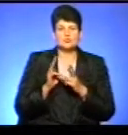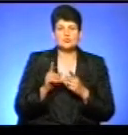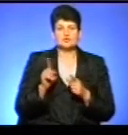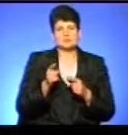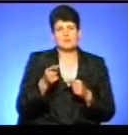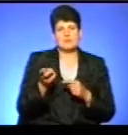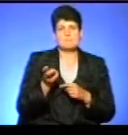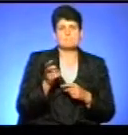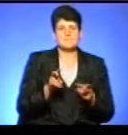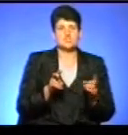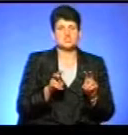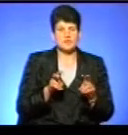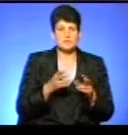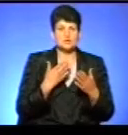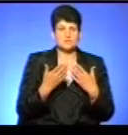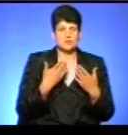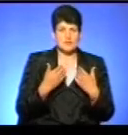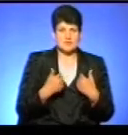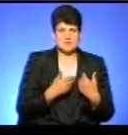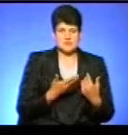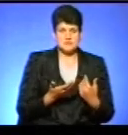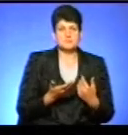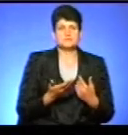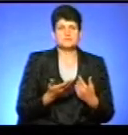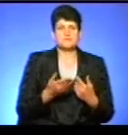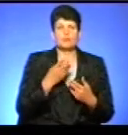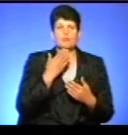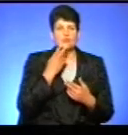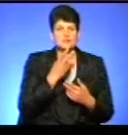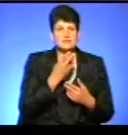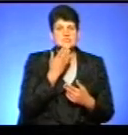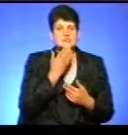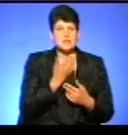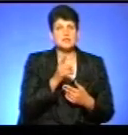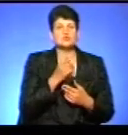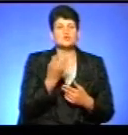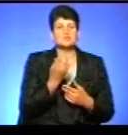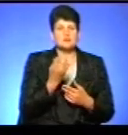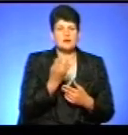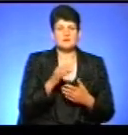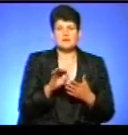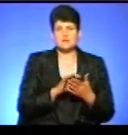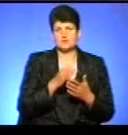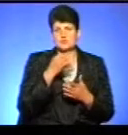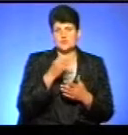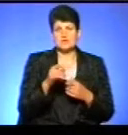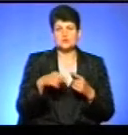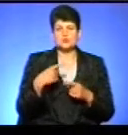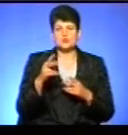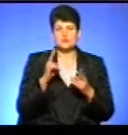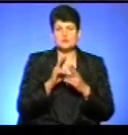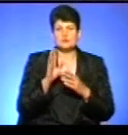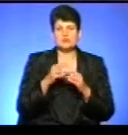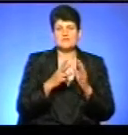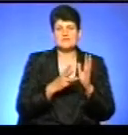тернополяни прийшли, поспілкувалися з нами, подивилися, запитали все, що їх цікавить. Може анонсувати зразу наступну зустріч, наступна зустріч буде